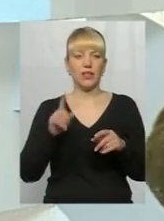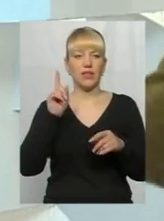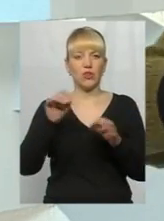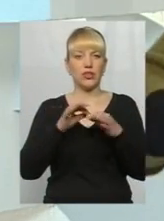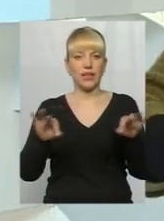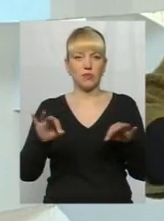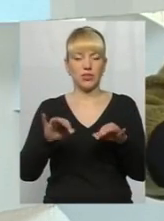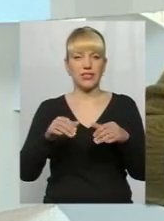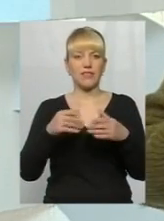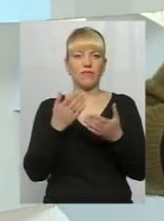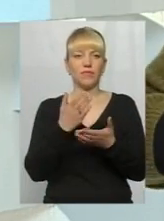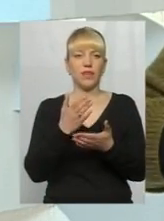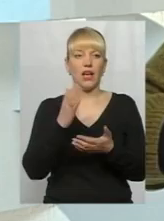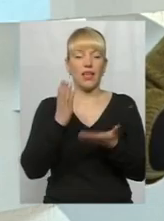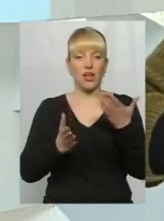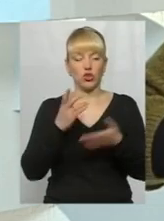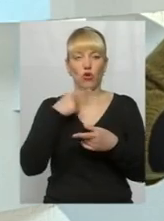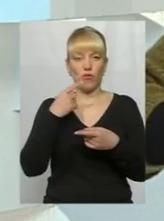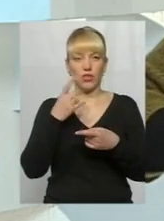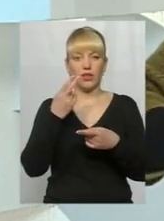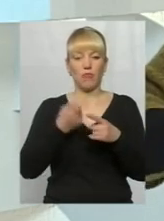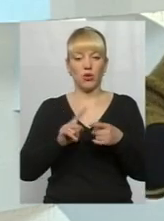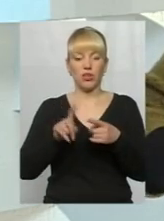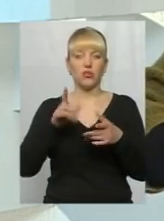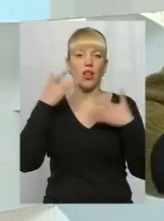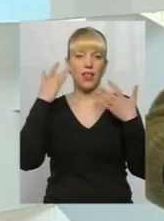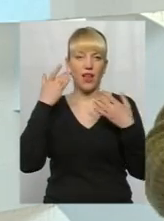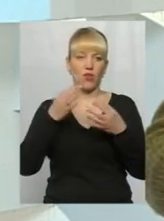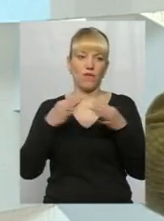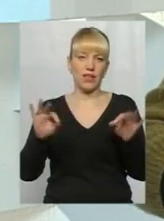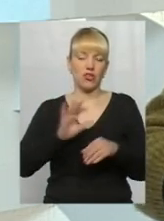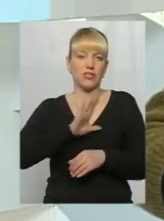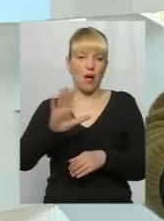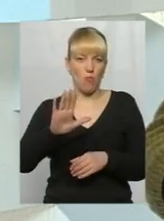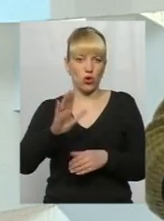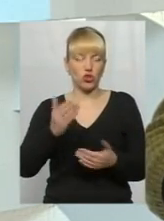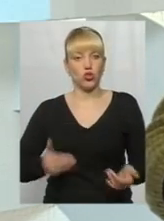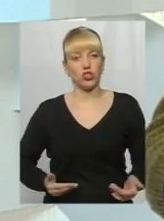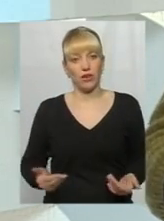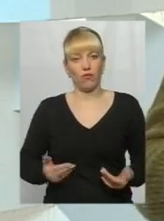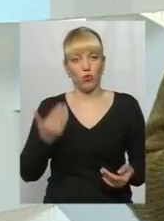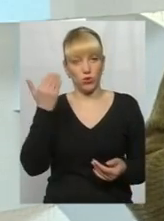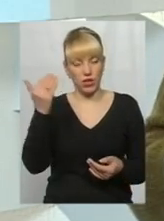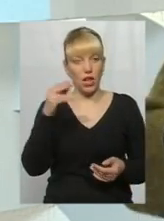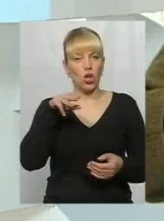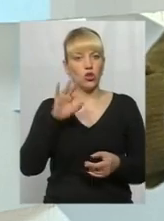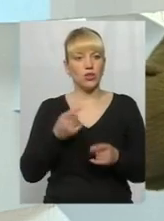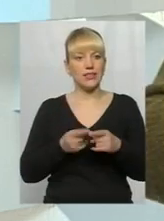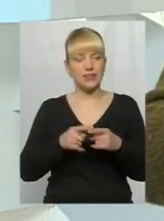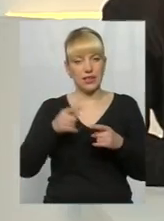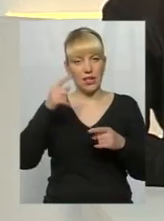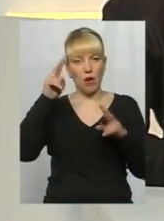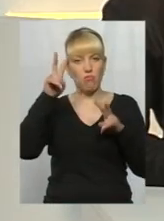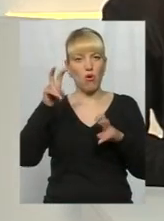розвинених свобод. Якщо ми говоримо про те, що вони легко, вільно, заможно, багато живуть, то ці поняття в них, бачите,